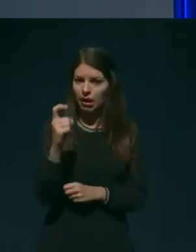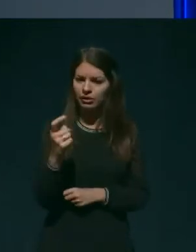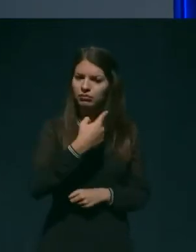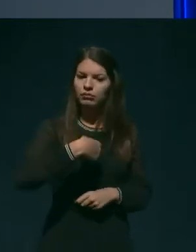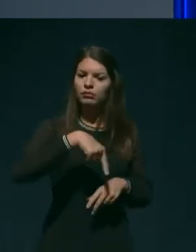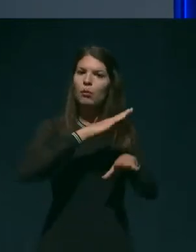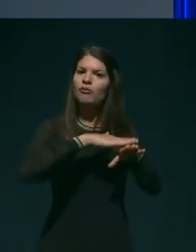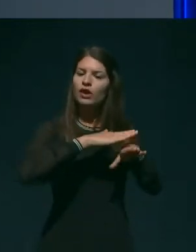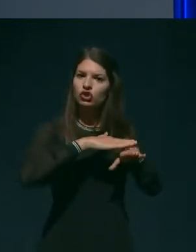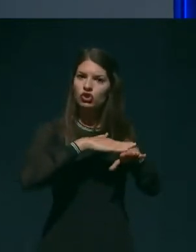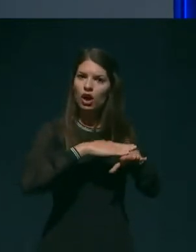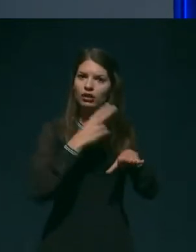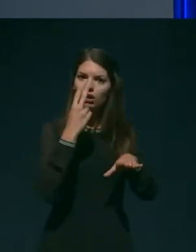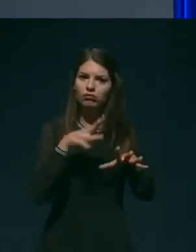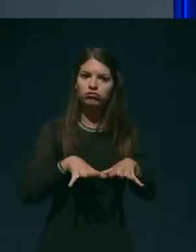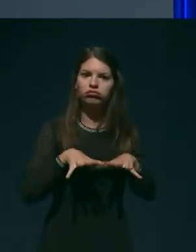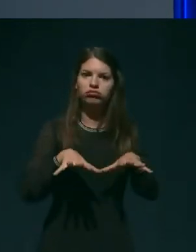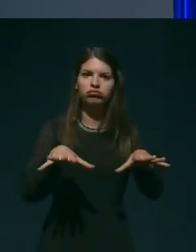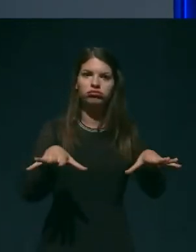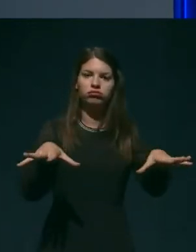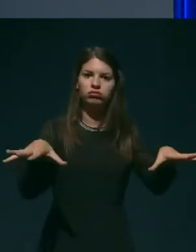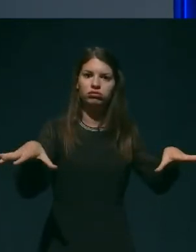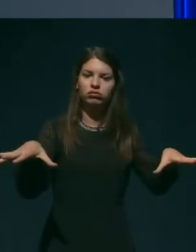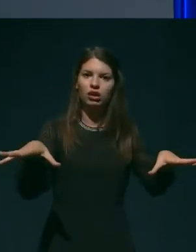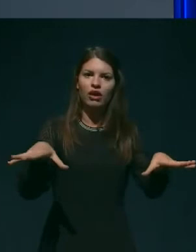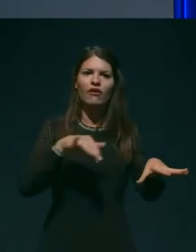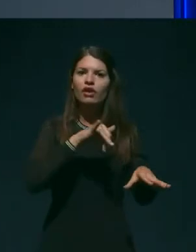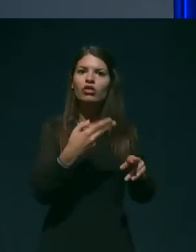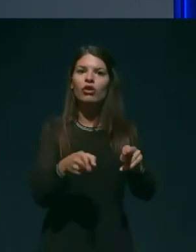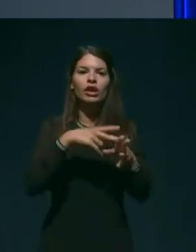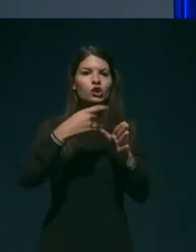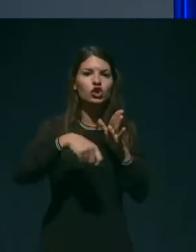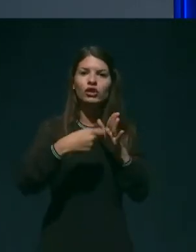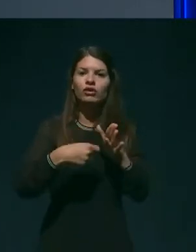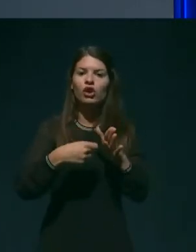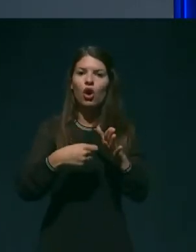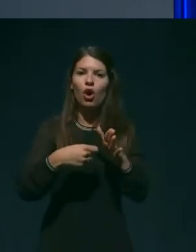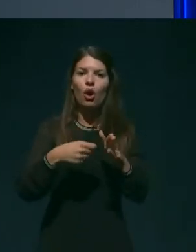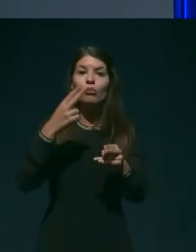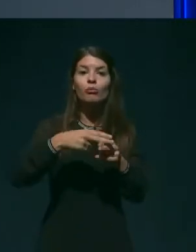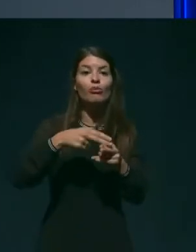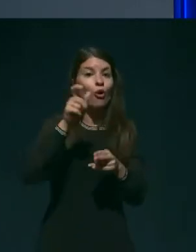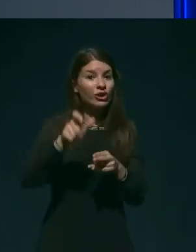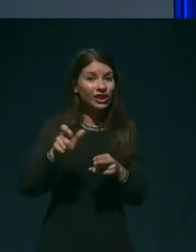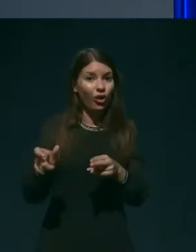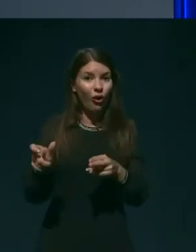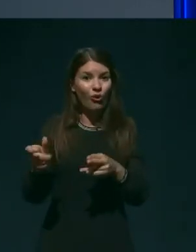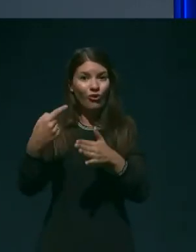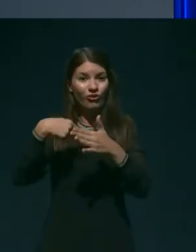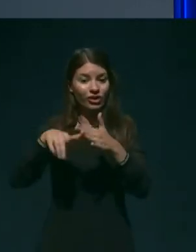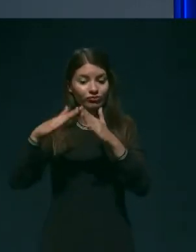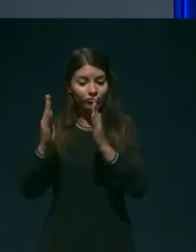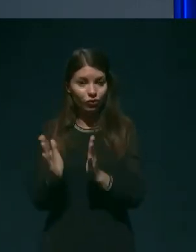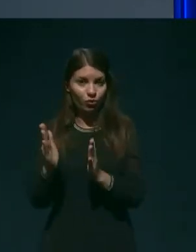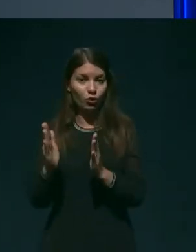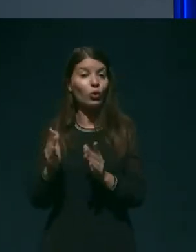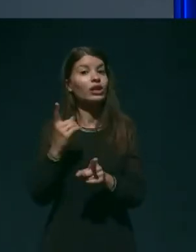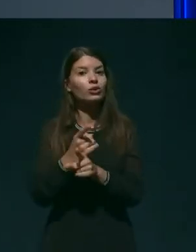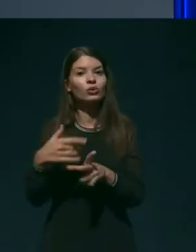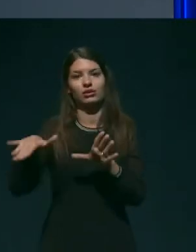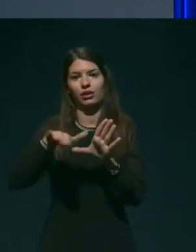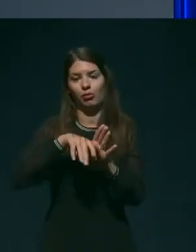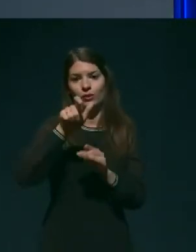o naraščajočem številu okuženih oskrbovancev in pa seveda tudi zaposlenih.